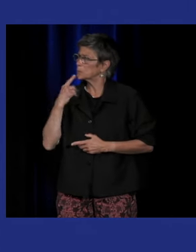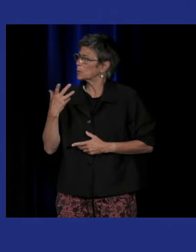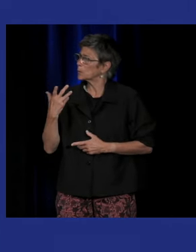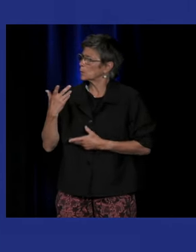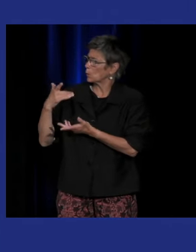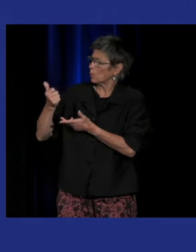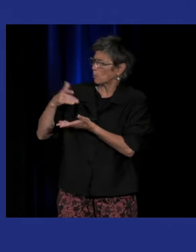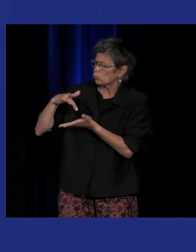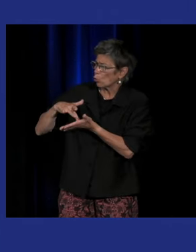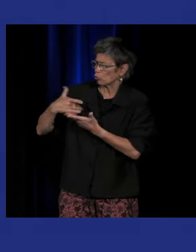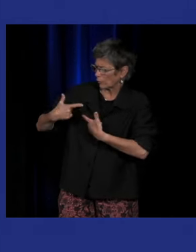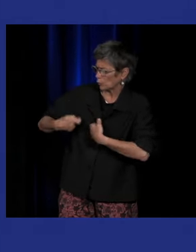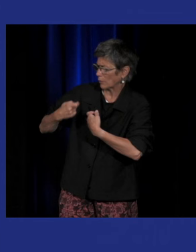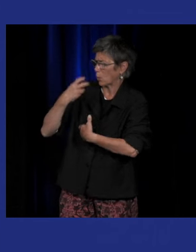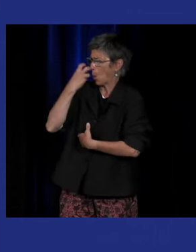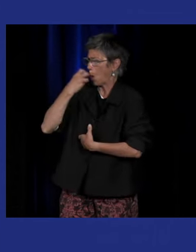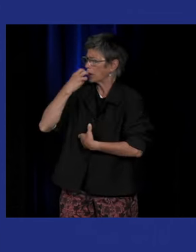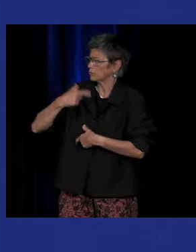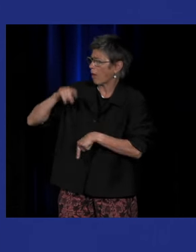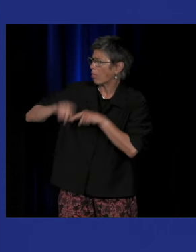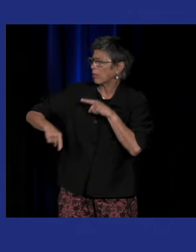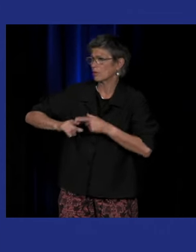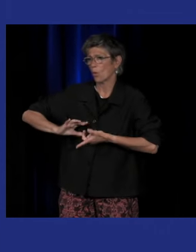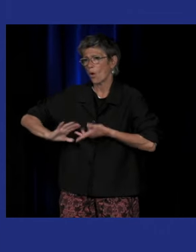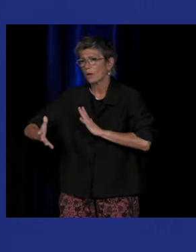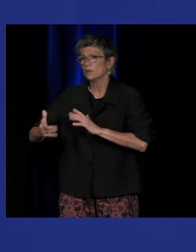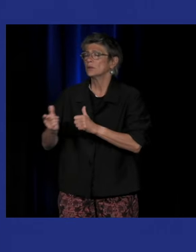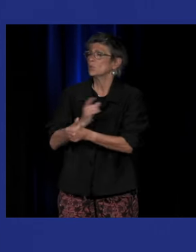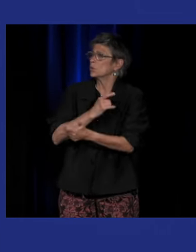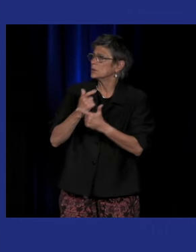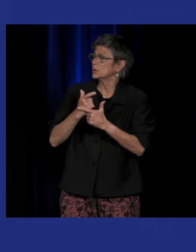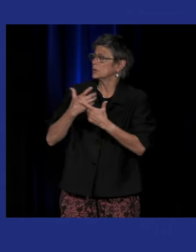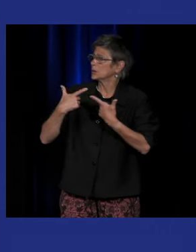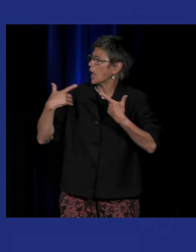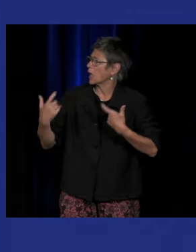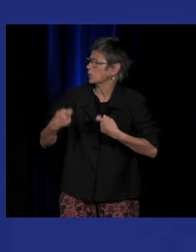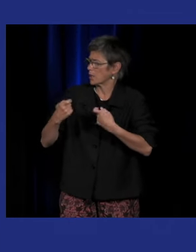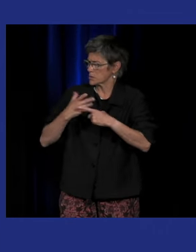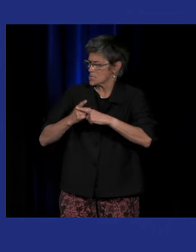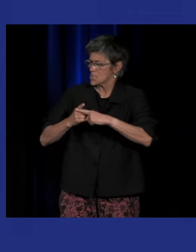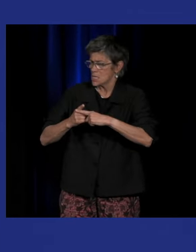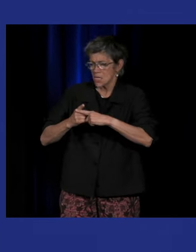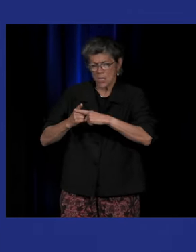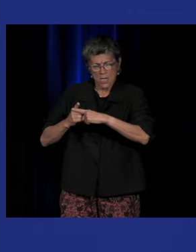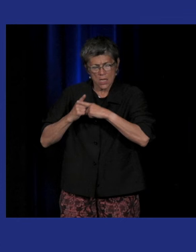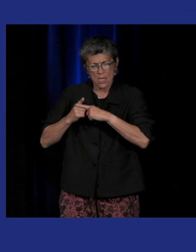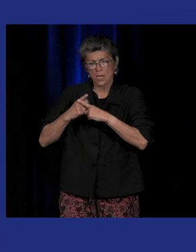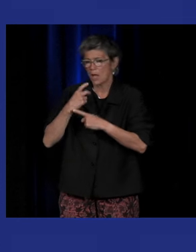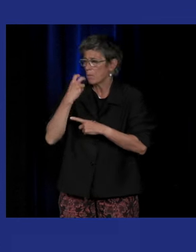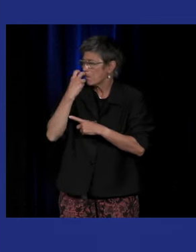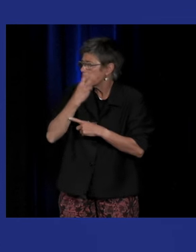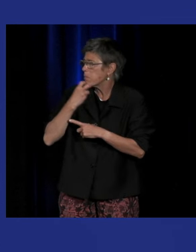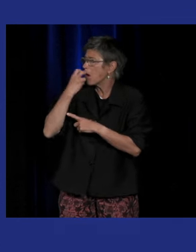vécu justement l'éducation réaliste donc l'interdiction de la langue des signes et une éducation centrée sur la rééducation de la parole